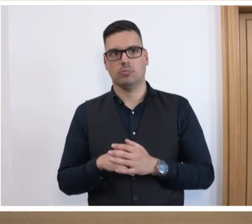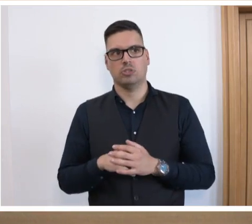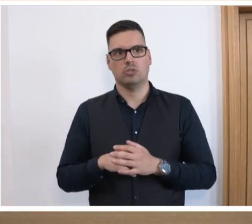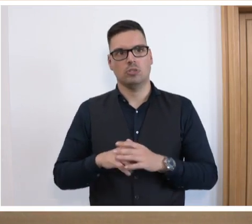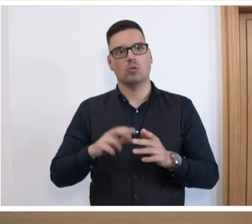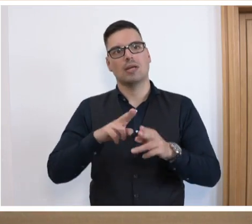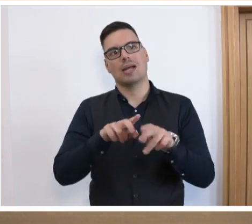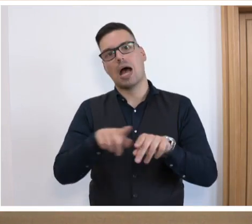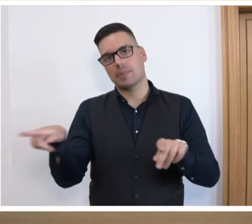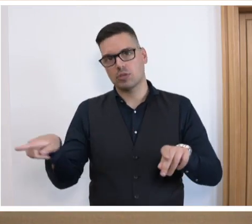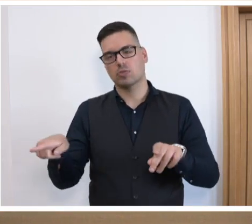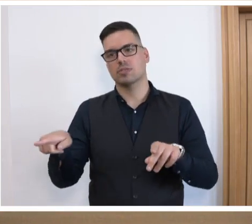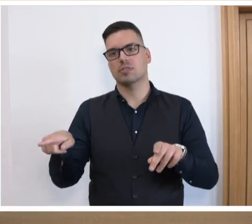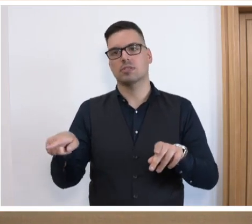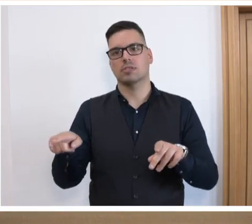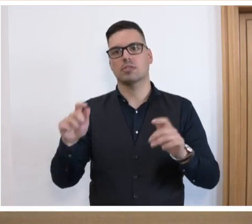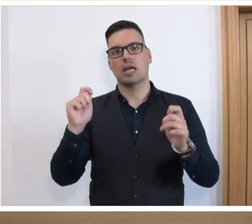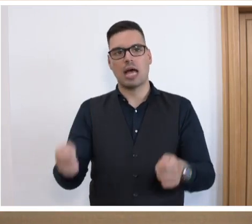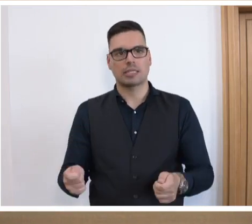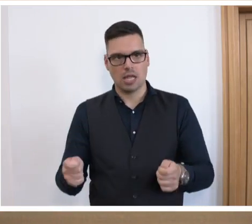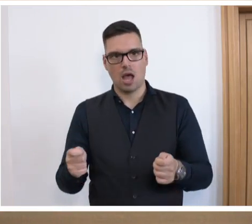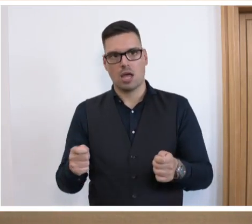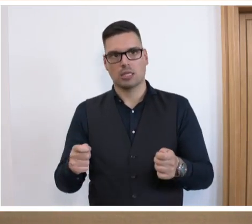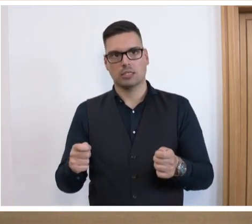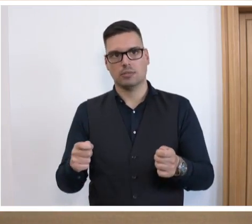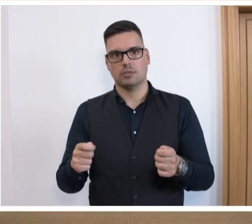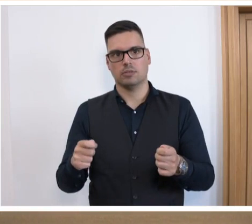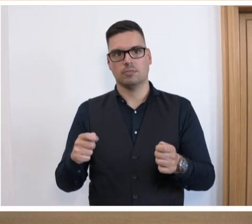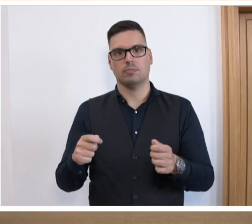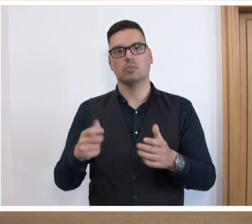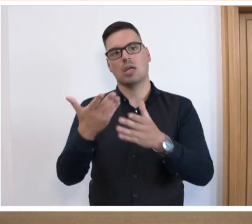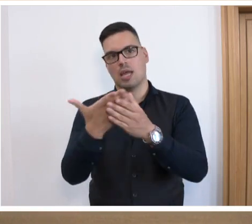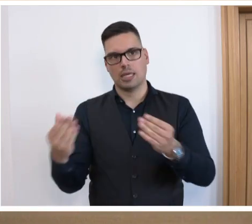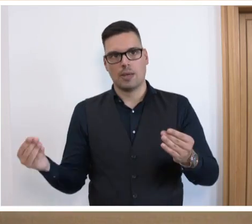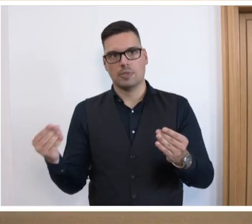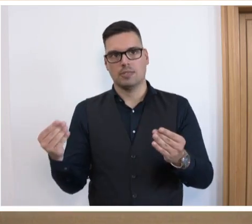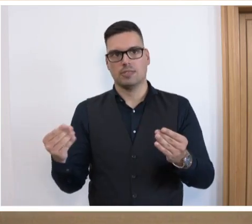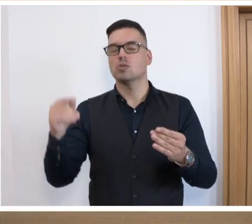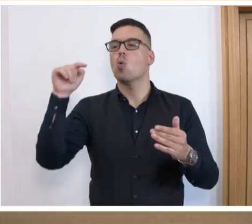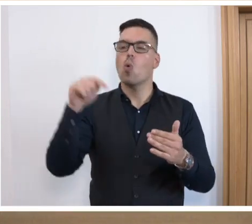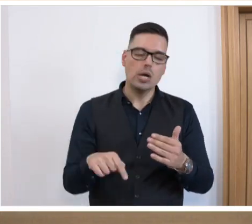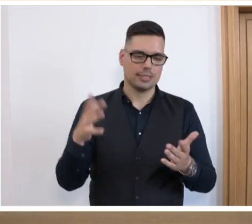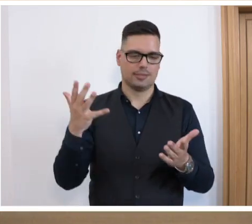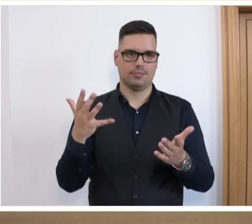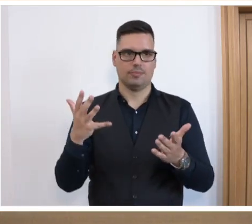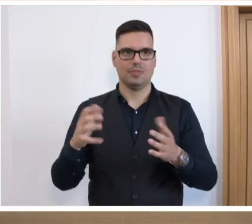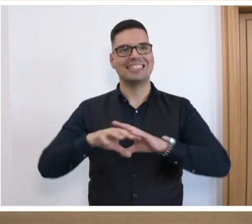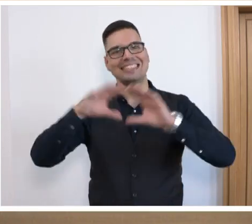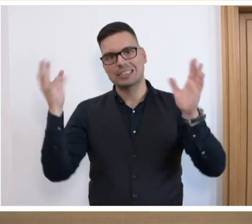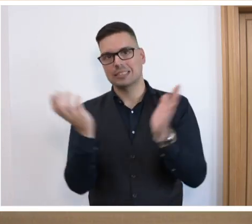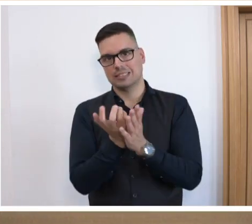den Abänderungsantrag, durch den sachfremden Abänderungsantrag, kommen wir leider zum Ergebnis, dass wir heute dem gesamten